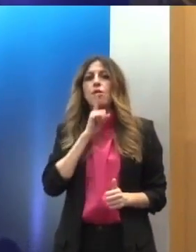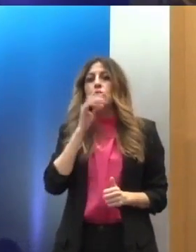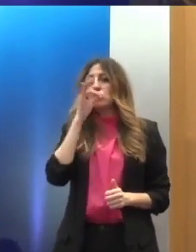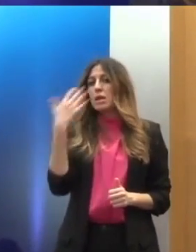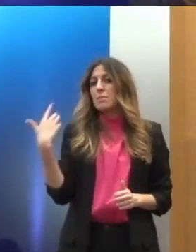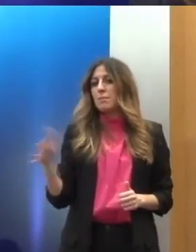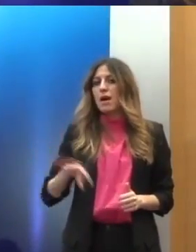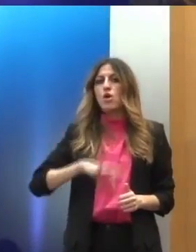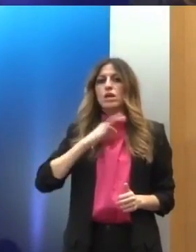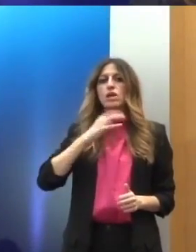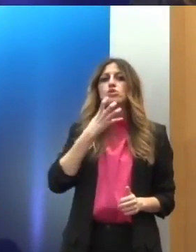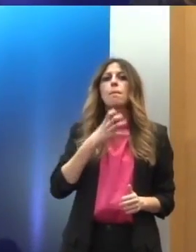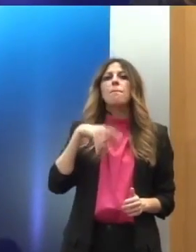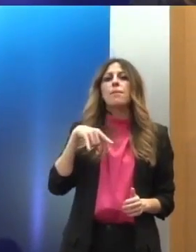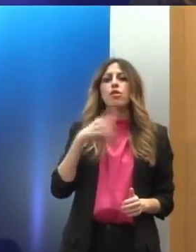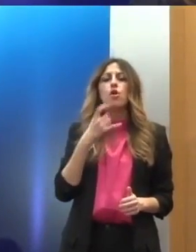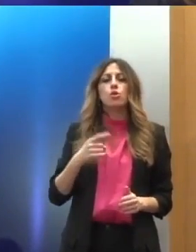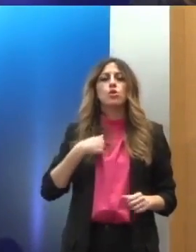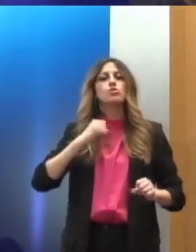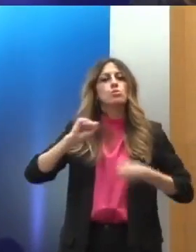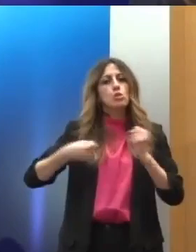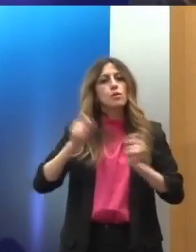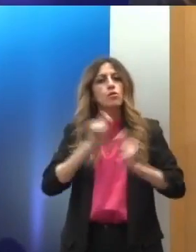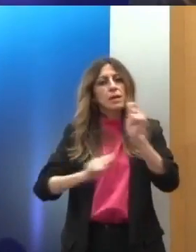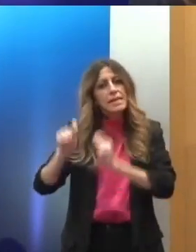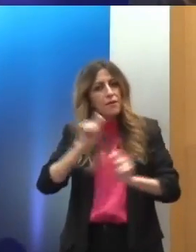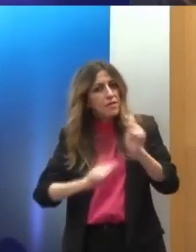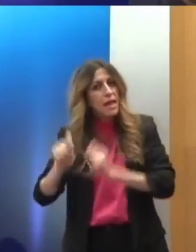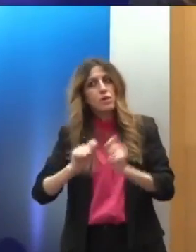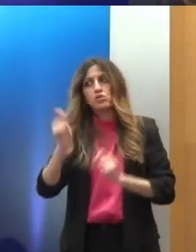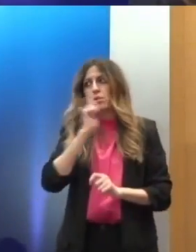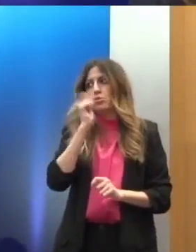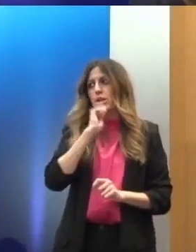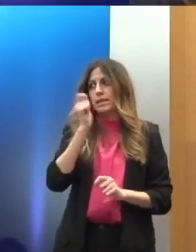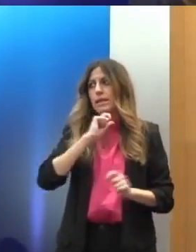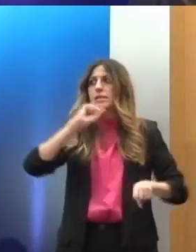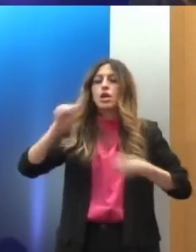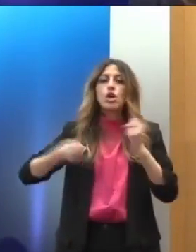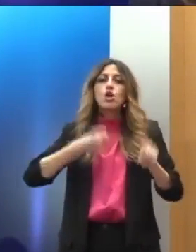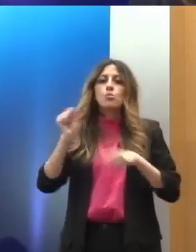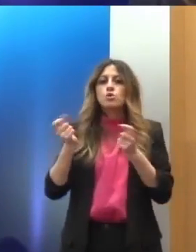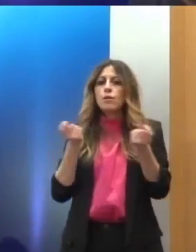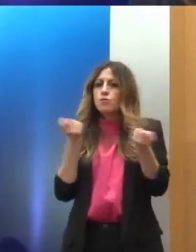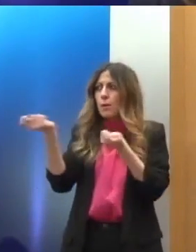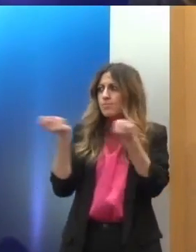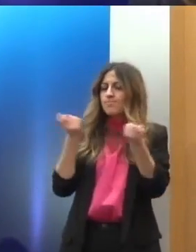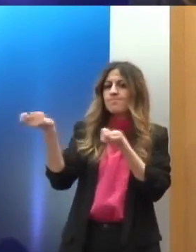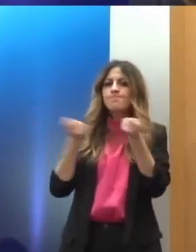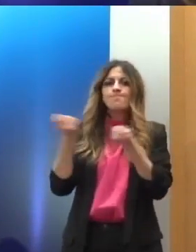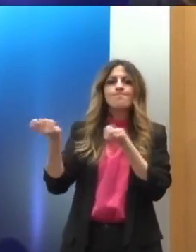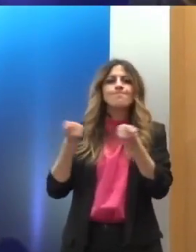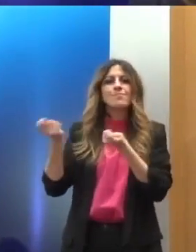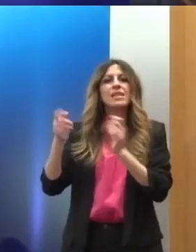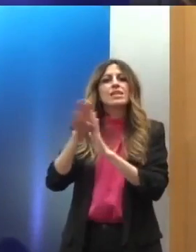προηγουμένως ο κύριος Παπαδόπουλος, προσπαθούμε να φτιάξουμε πολιτικές, να συντονίσουμε το σύστημα, έτσι όπως